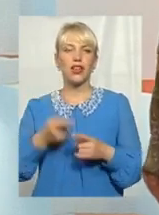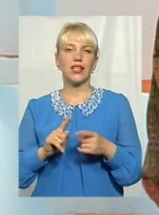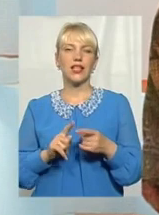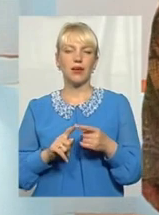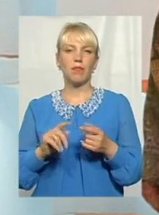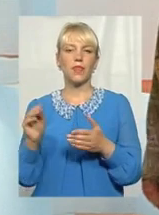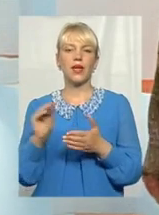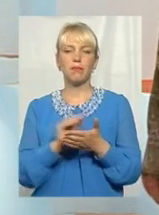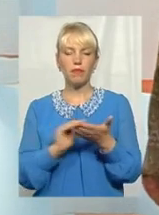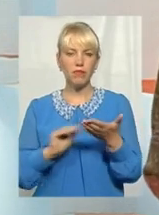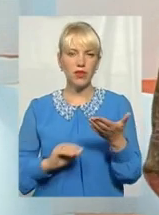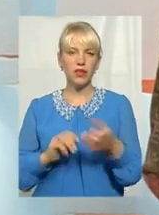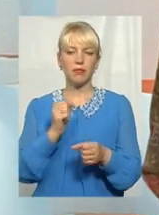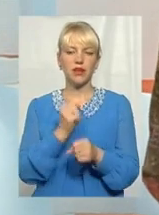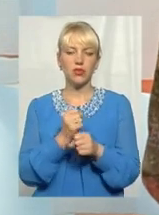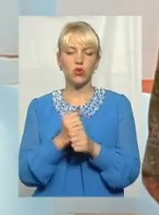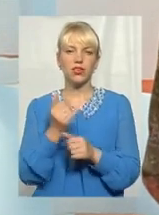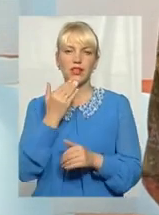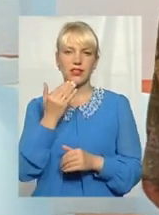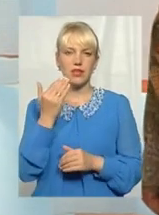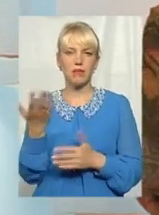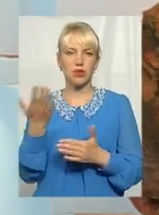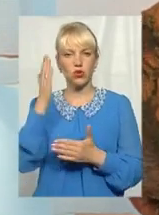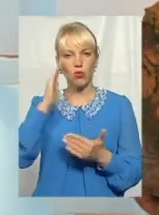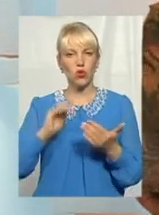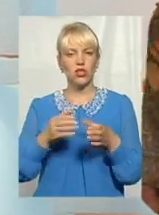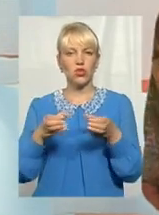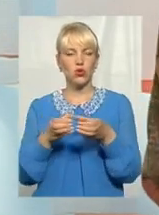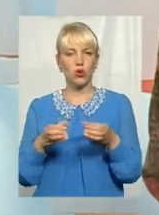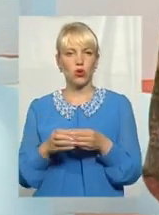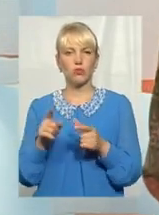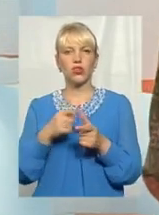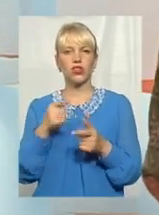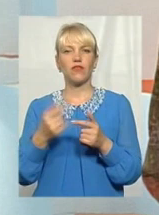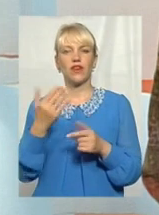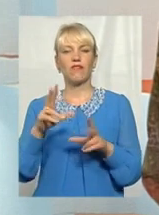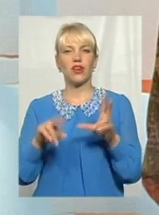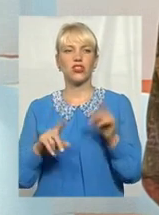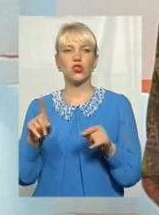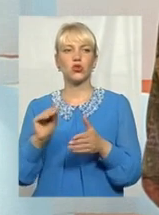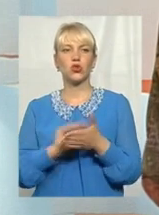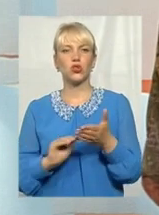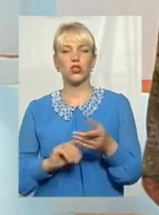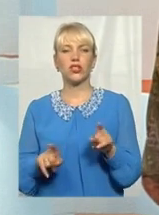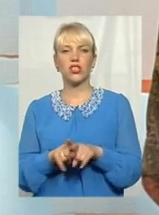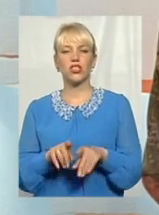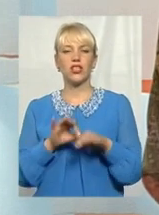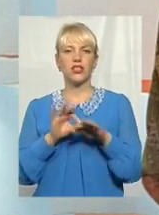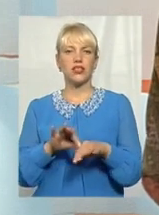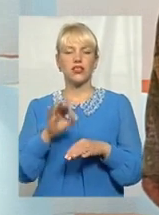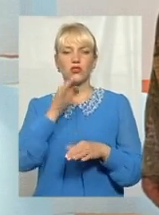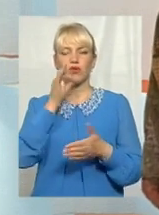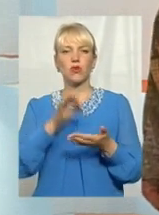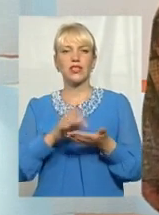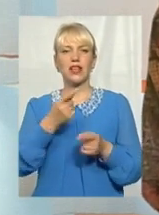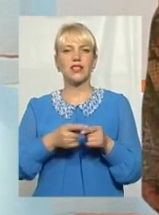працюють на запит якоїсь політичної сили, чи ви вважаєте, що журналісти теж несуть відповідальність за